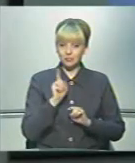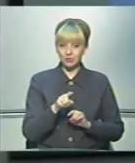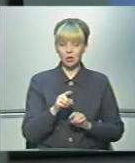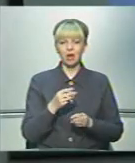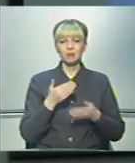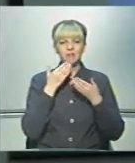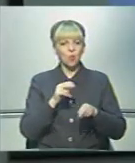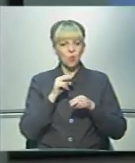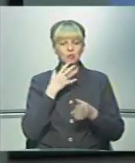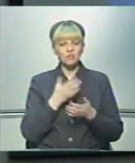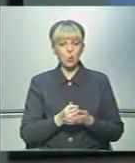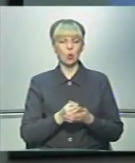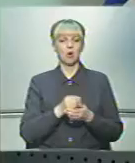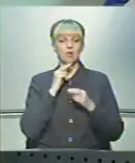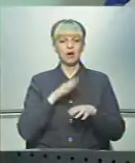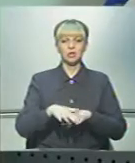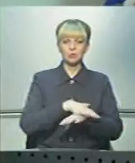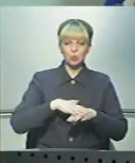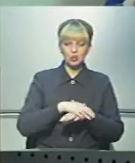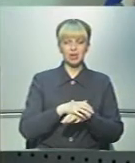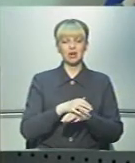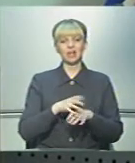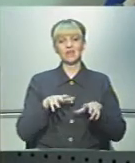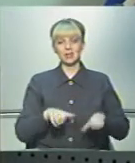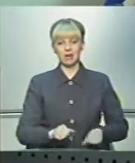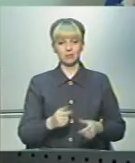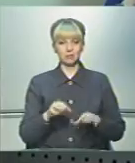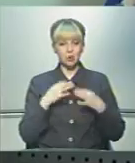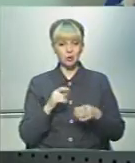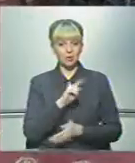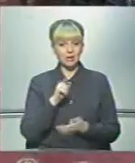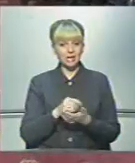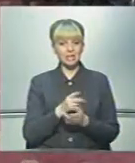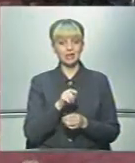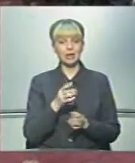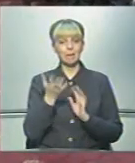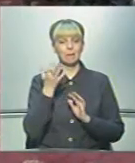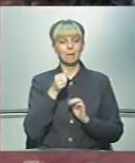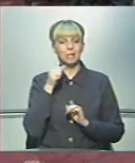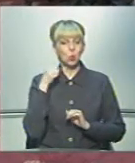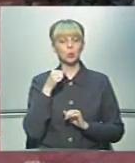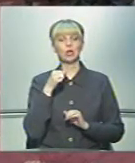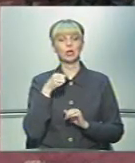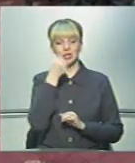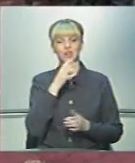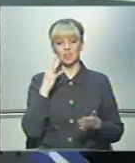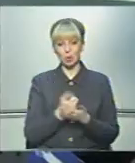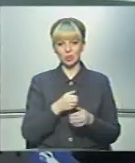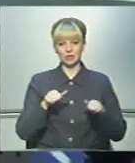аби привернути до своїх проблем увагу суспільства та влади. Нам розповідають про питання, які їм минулоріч вдалося вирішити.